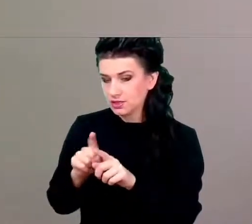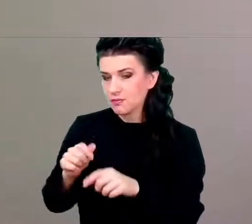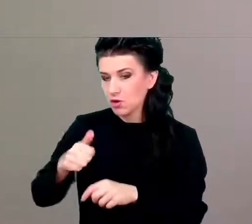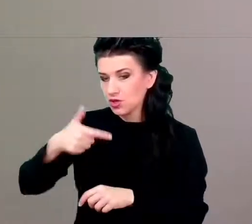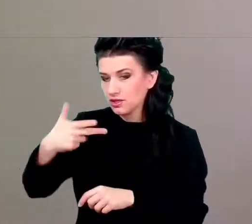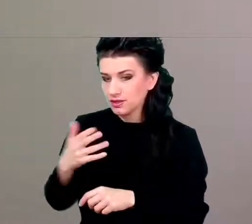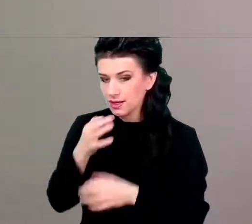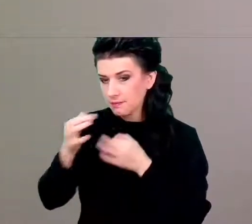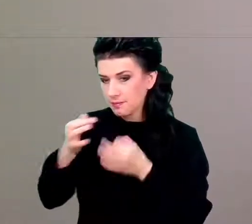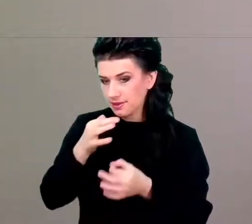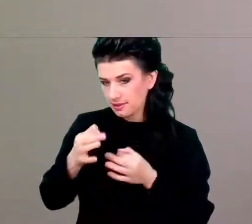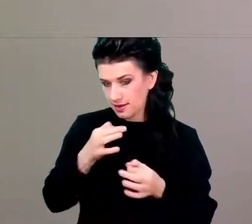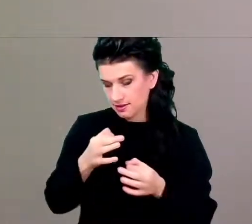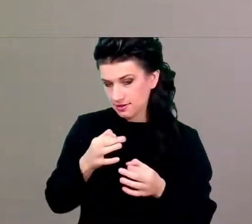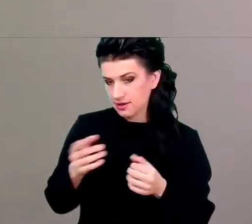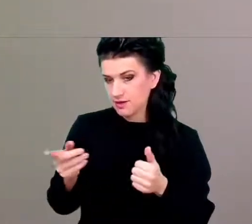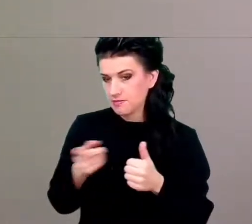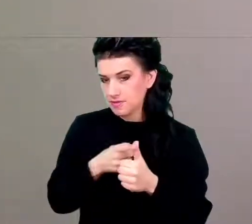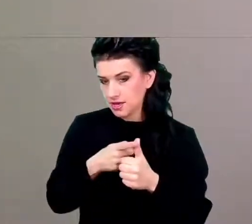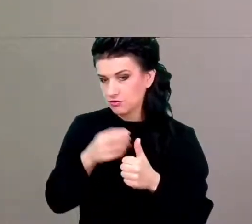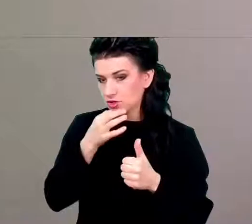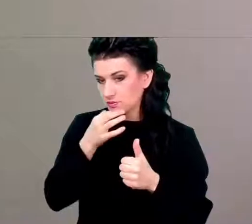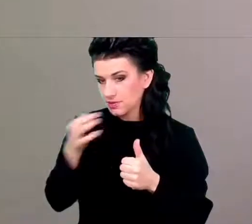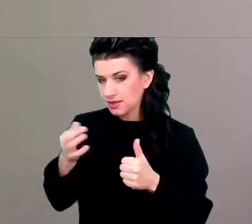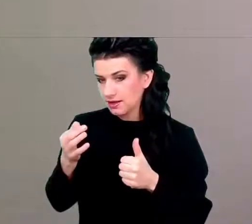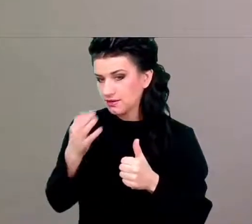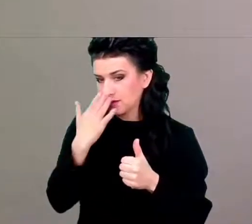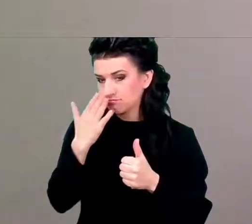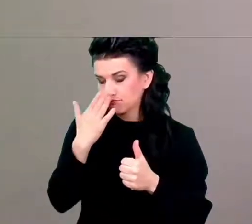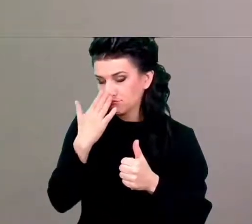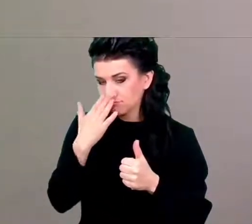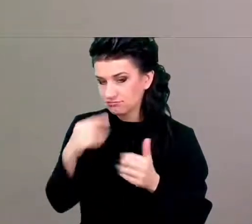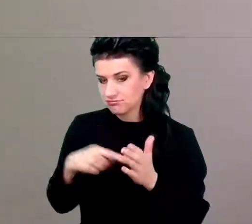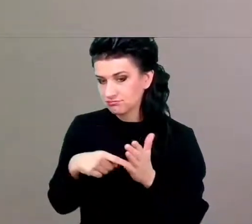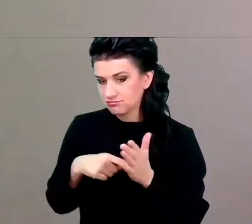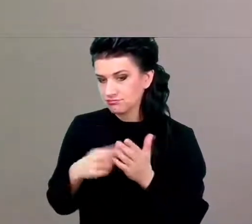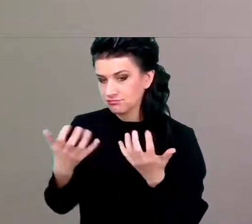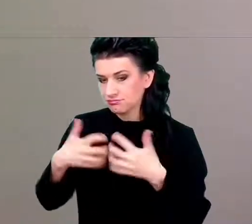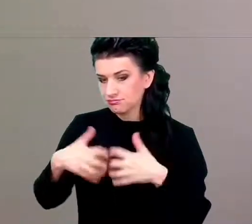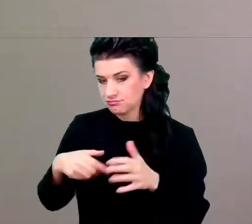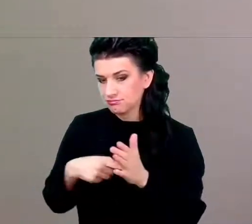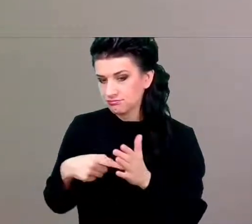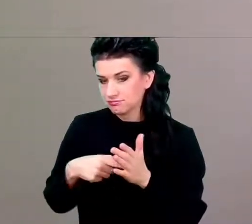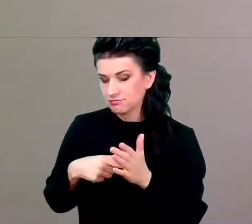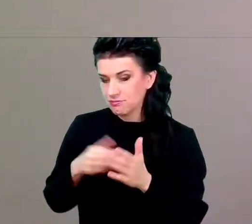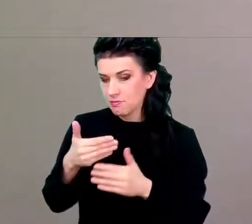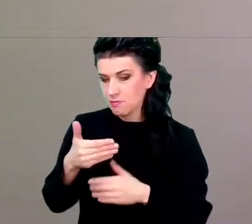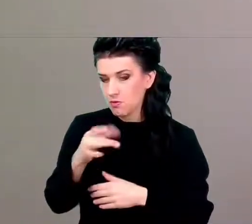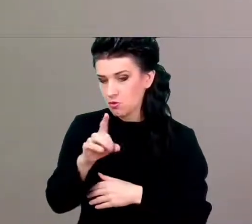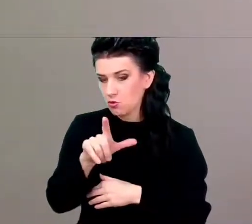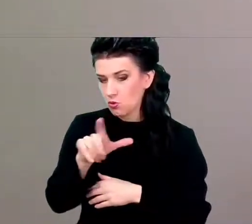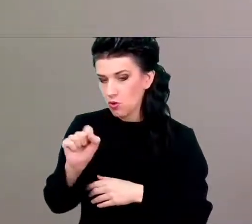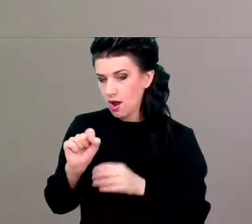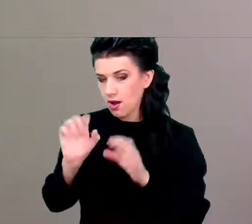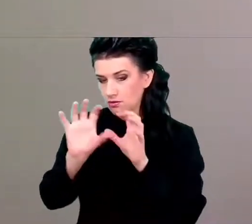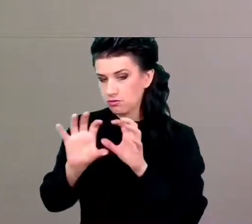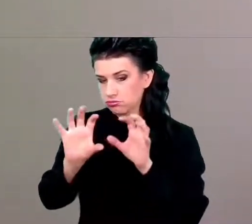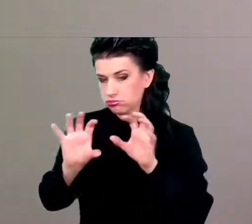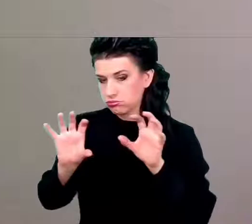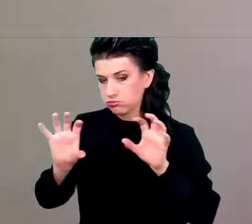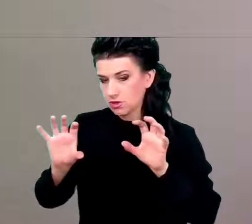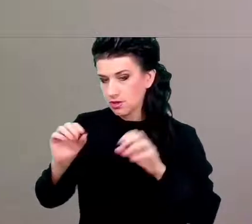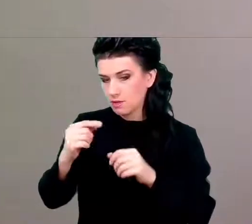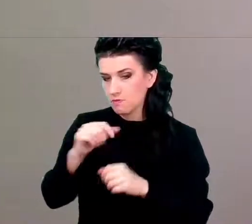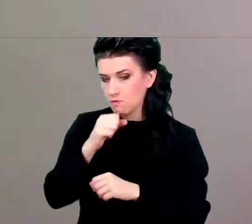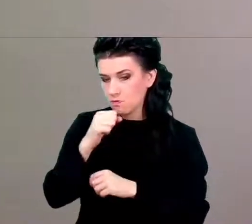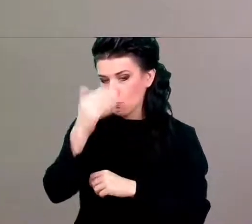Pierwszy z nich brzmi, jaki może być patomechanizm mógły mózgowej? Czy jest on związany z przyspieszonym